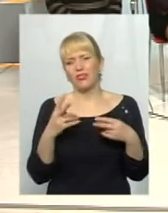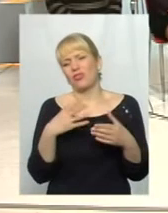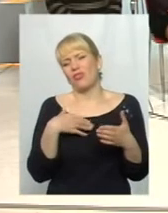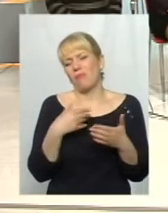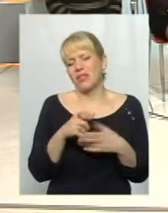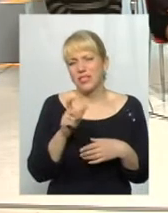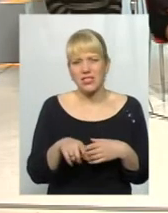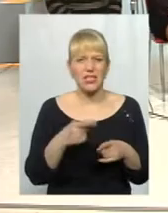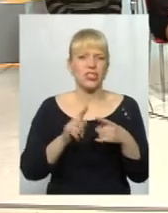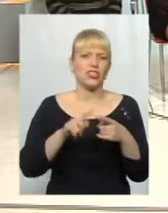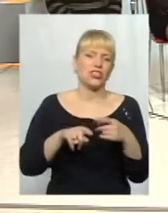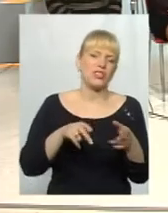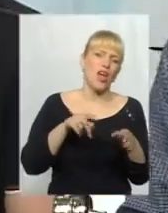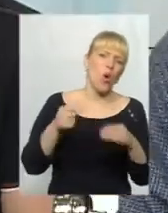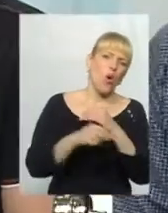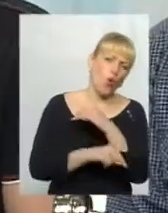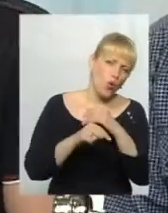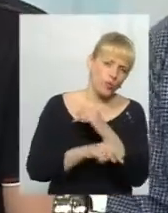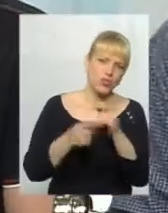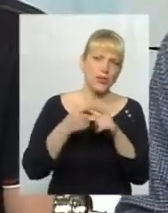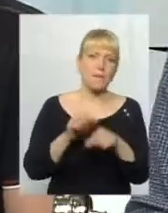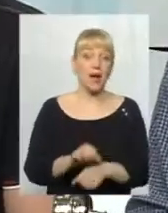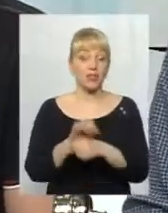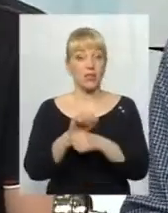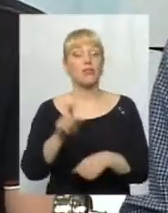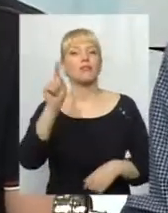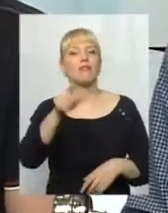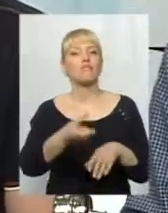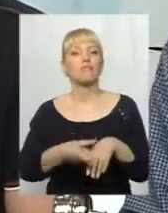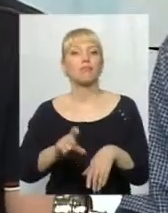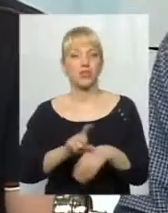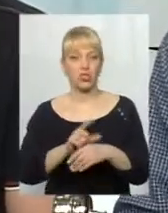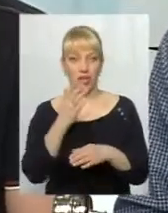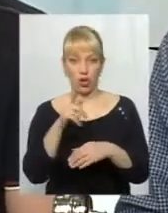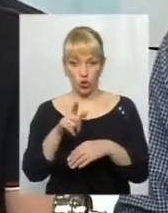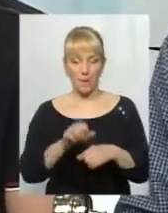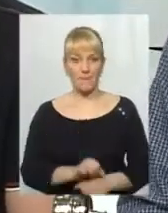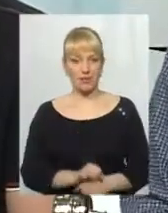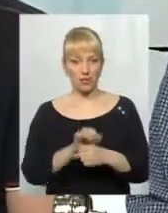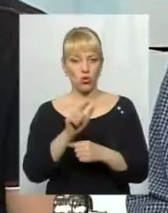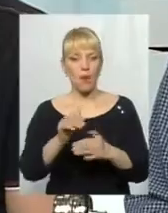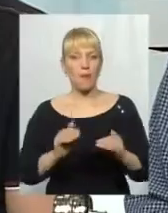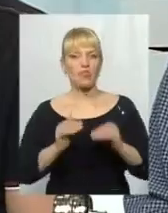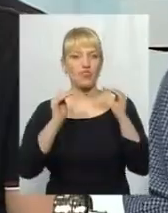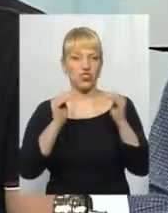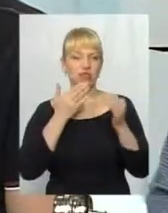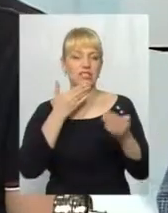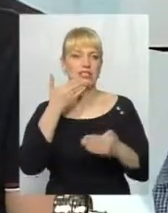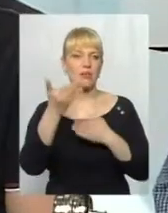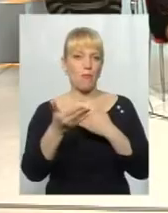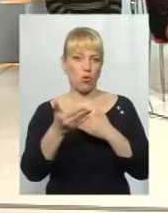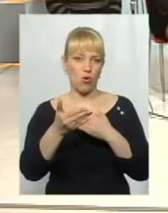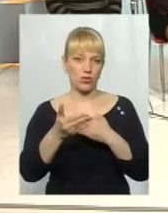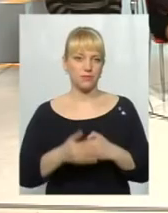антикорупціонер, чи це майданівець. Тим більше, якщо він майданівець, до нього підвищений спрос. Пане Олексію, чи правильно я вас